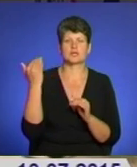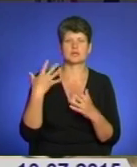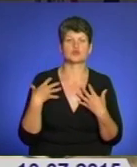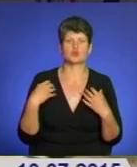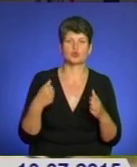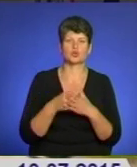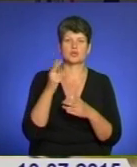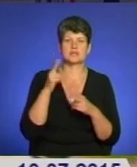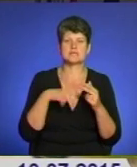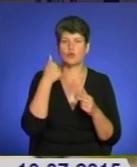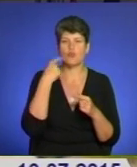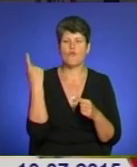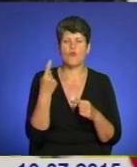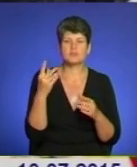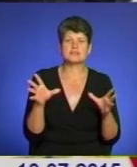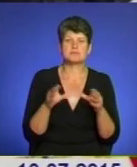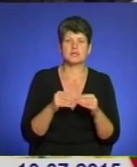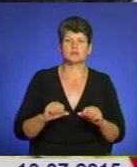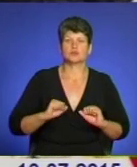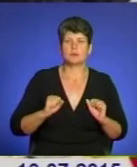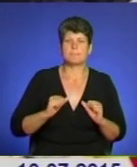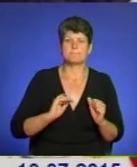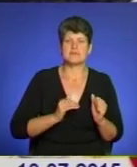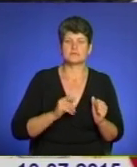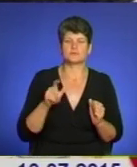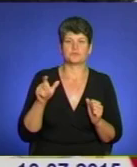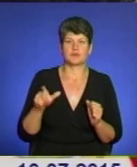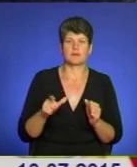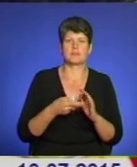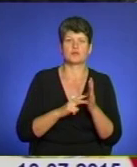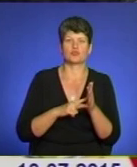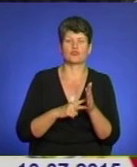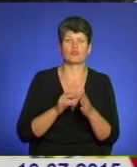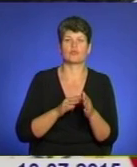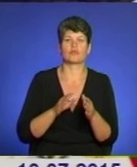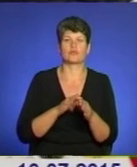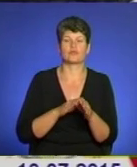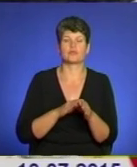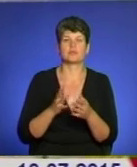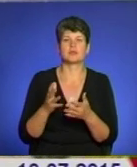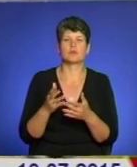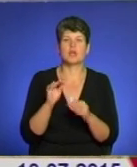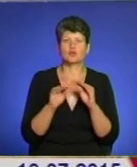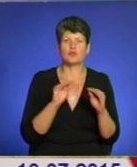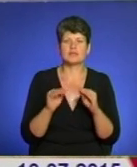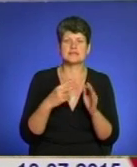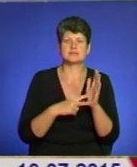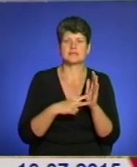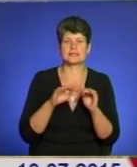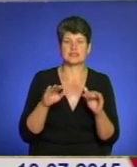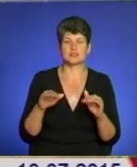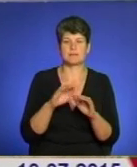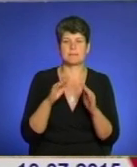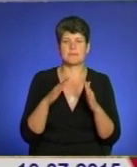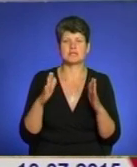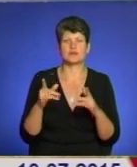До кінця року в області спільними зусиллями бізнесу та громад планують впорядкувати 70 дитячих майданчиків. Один з них урочисто